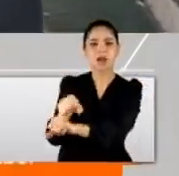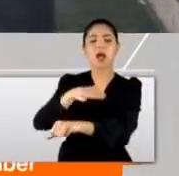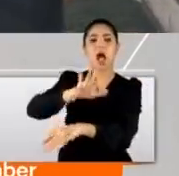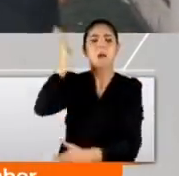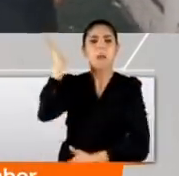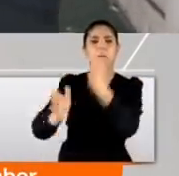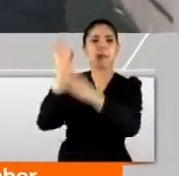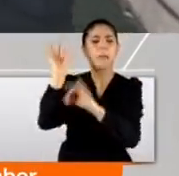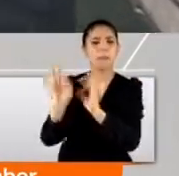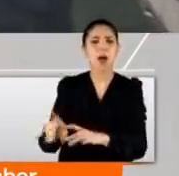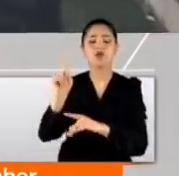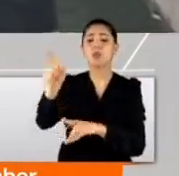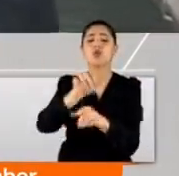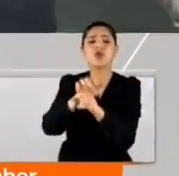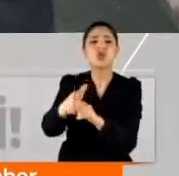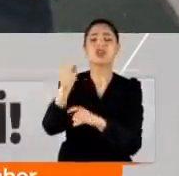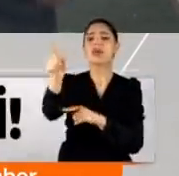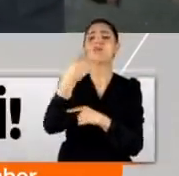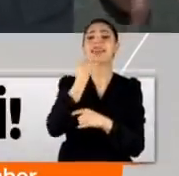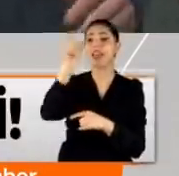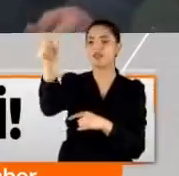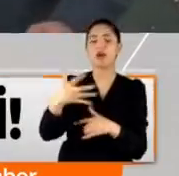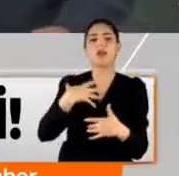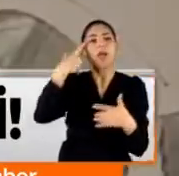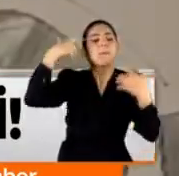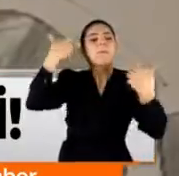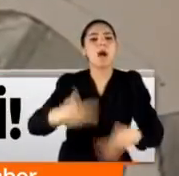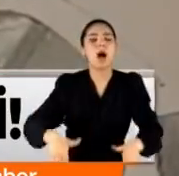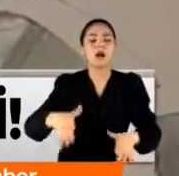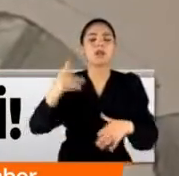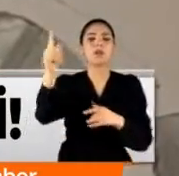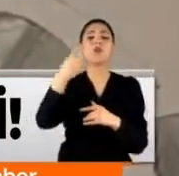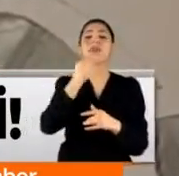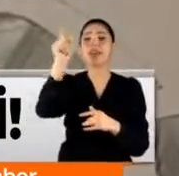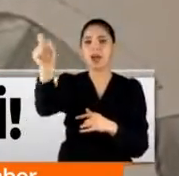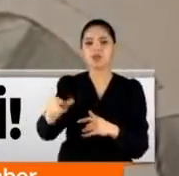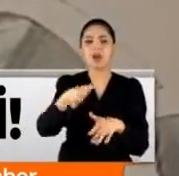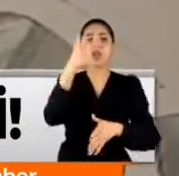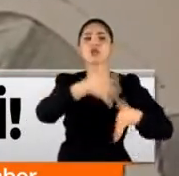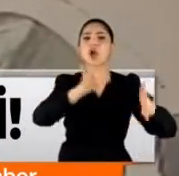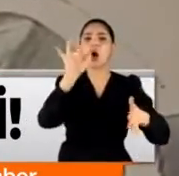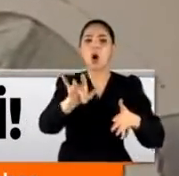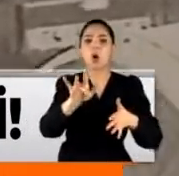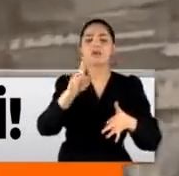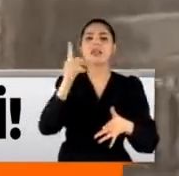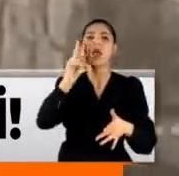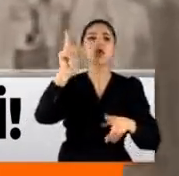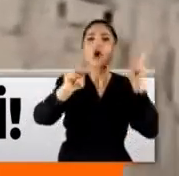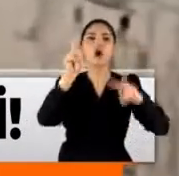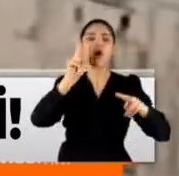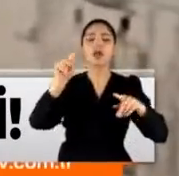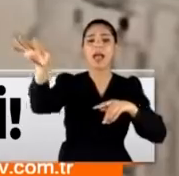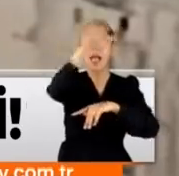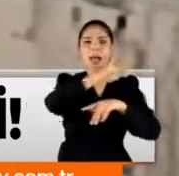atıp tokatlamaya başladı. Bu şiddet ta ki genç kadın bayılana kadar sürdü. Genç kadının sokak ortasında şiddet gördüğüne tanık olanlar